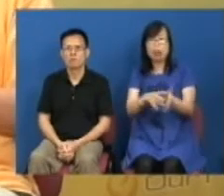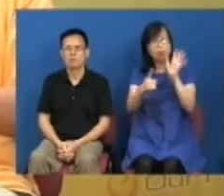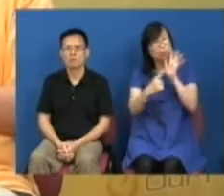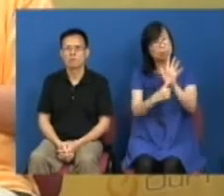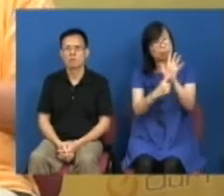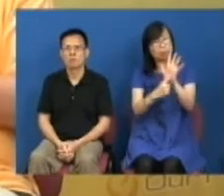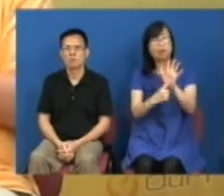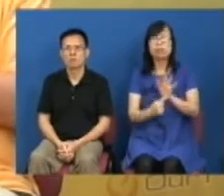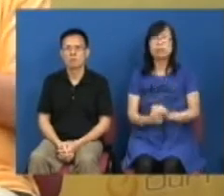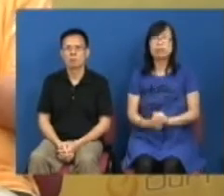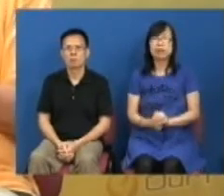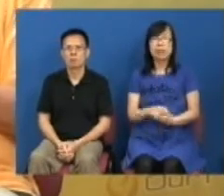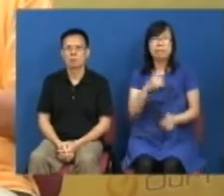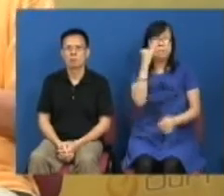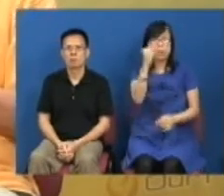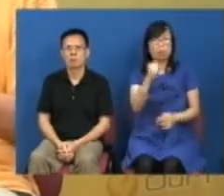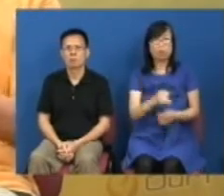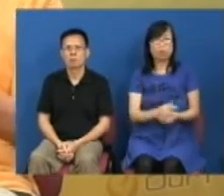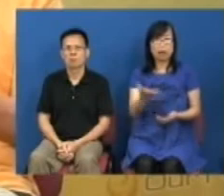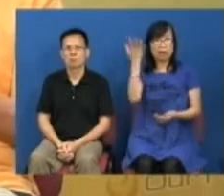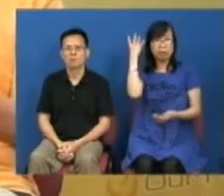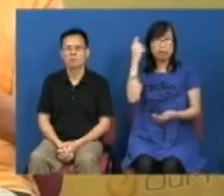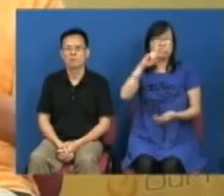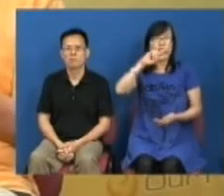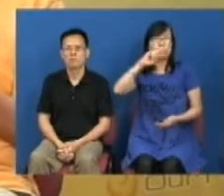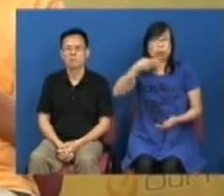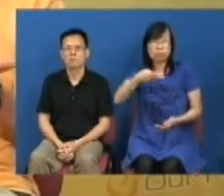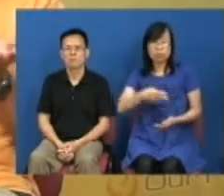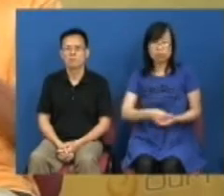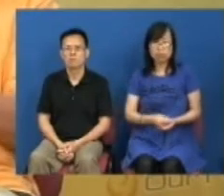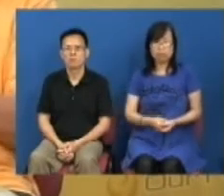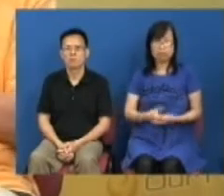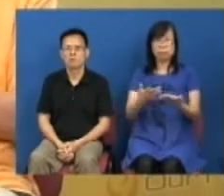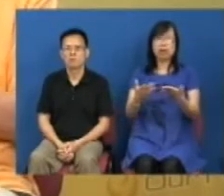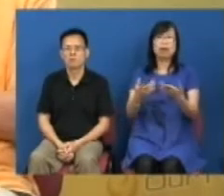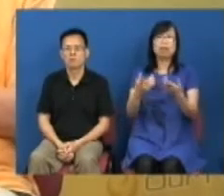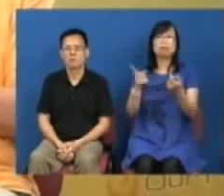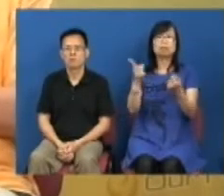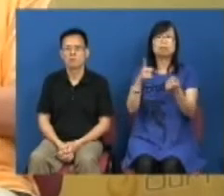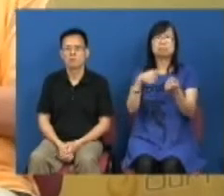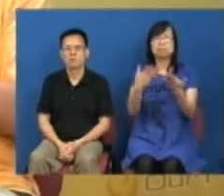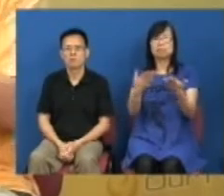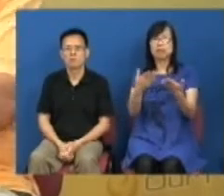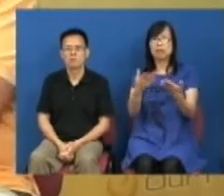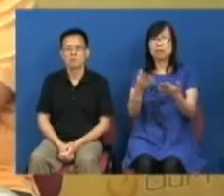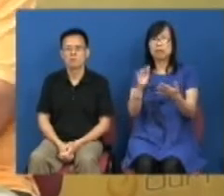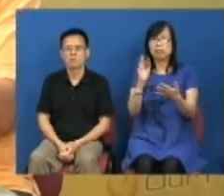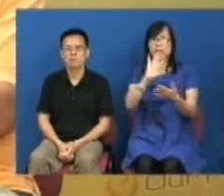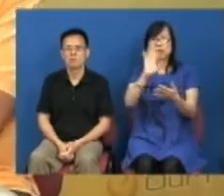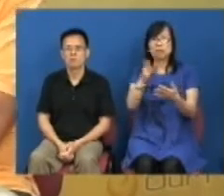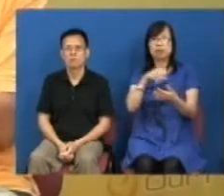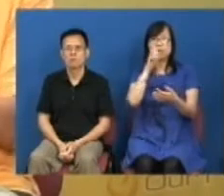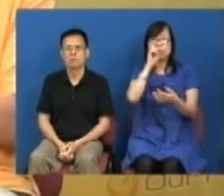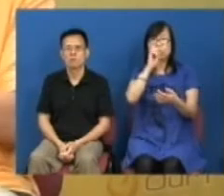子就说是不对的但是他昨天都改口在城市论坛现在都是一面倒地觉得可能不能够